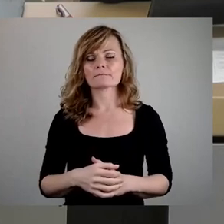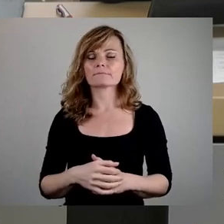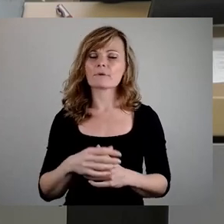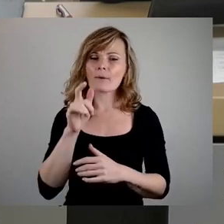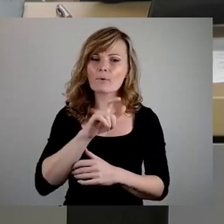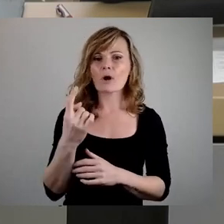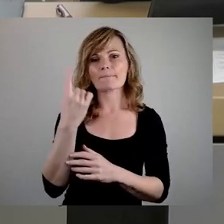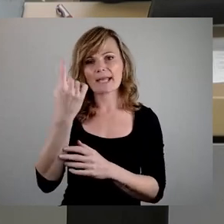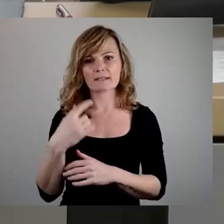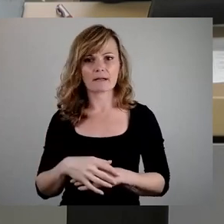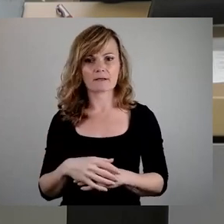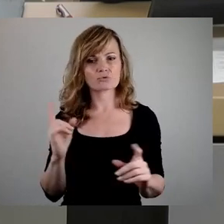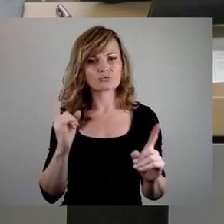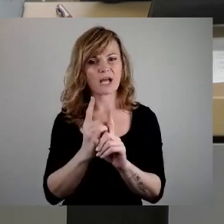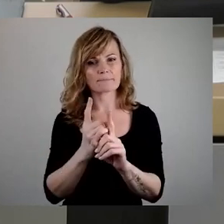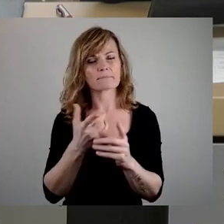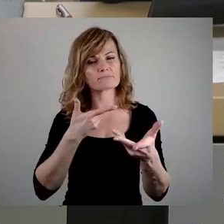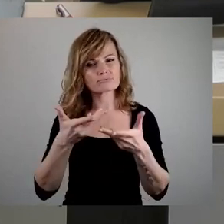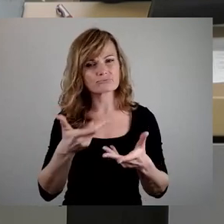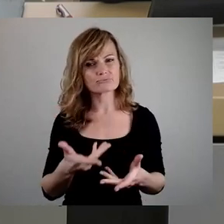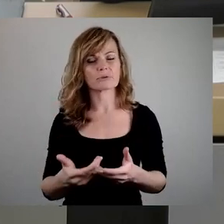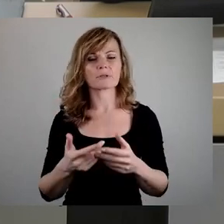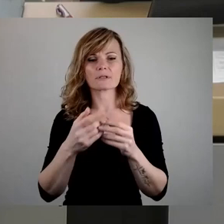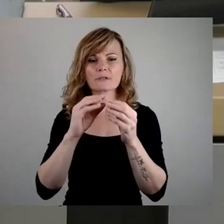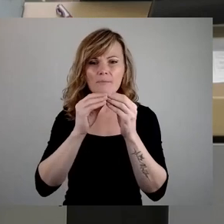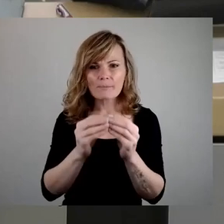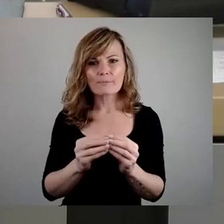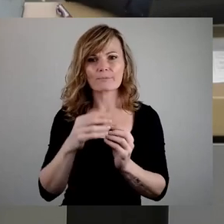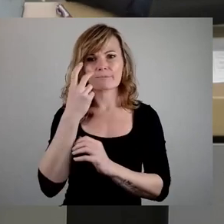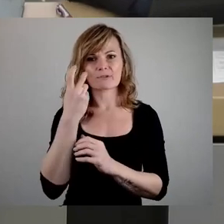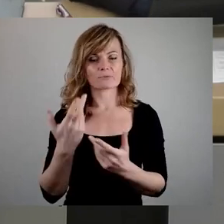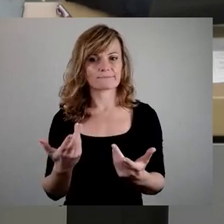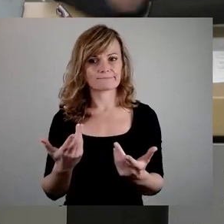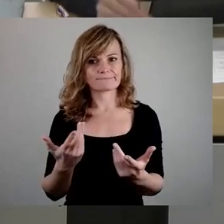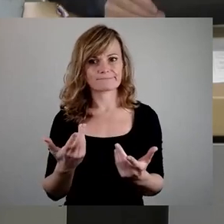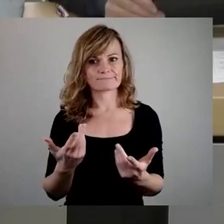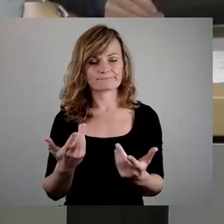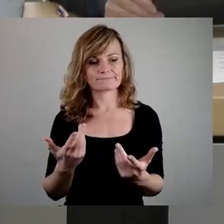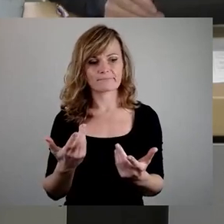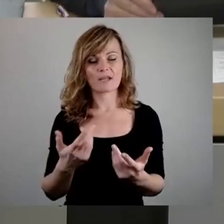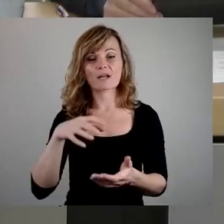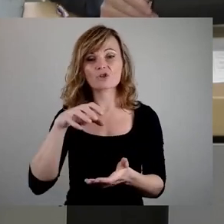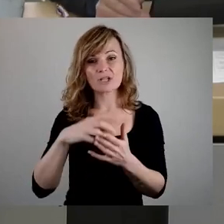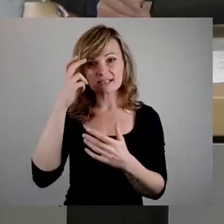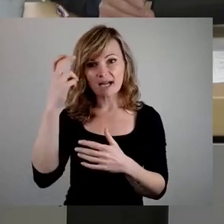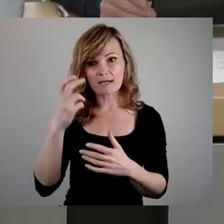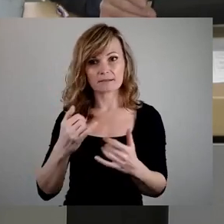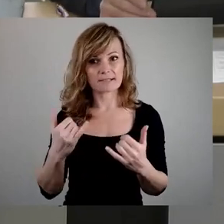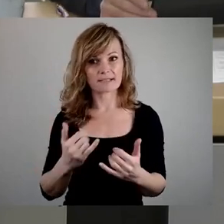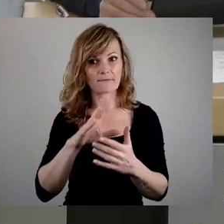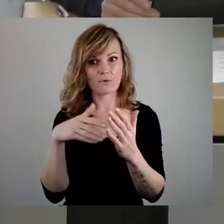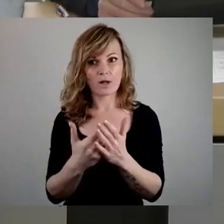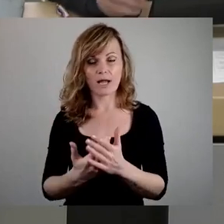Kompromiss auszuloten, der breite Mehrheiten in diesem Stadtrat bündelt. Ich glaube, die Vorlage, die jetzt im Geschäftsgang